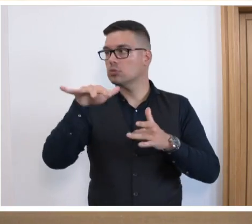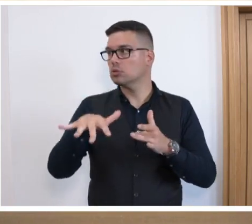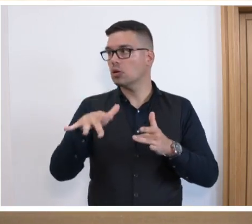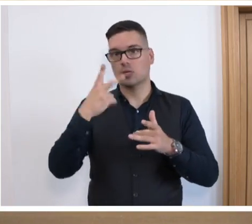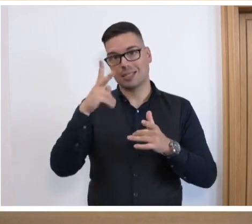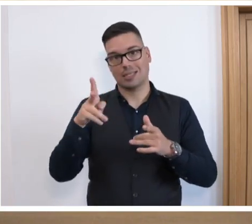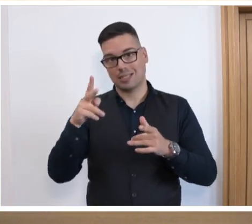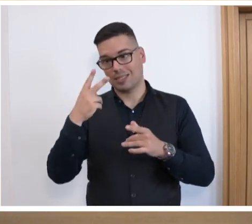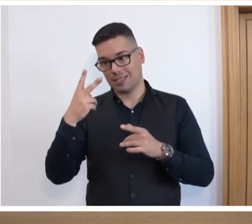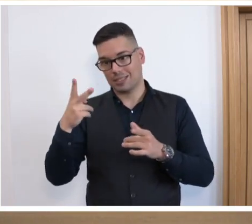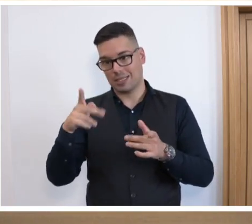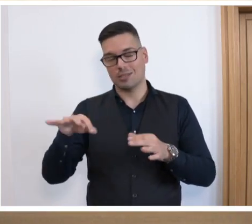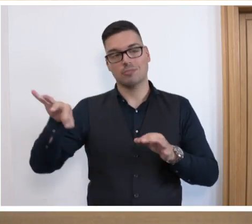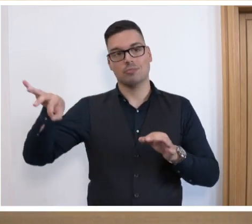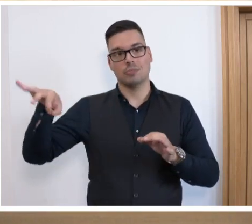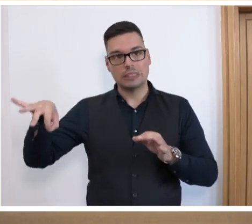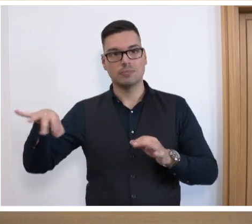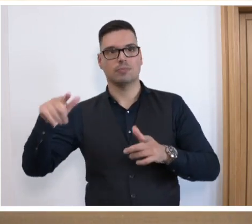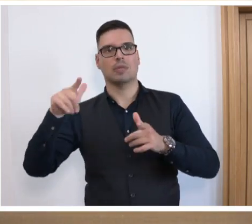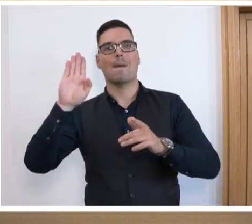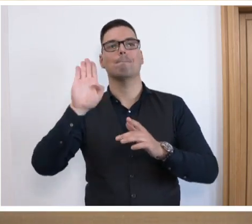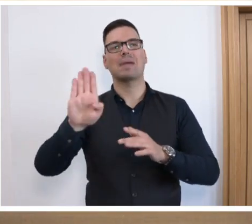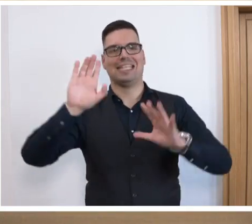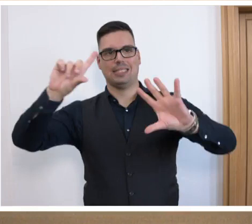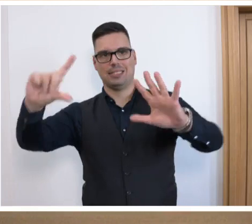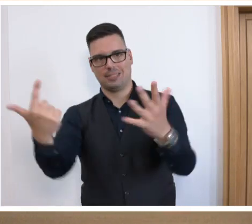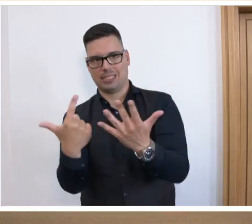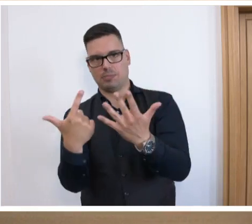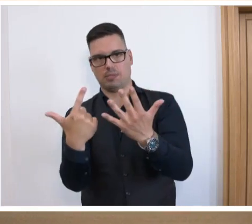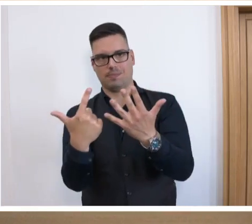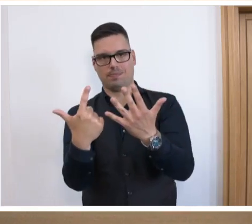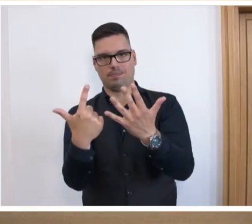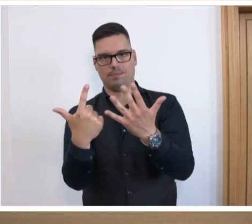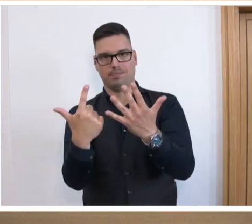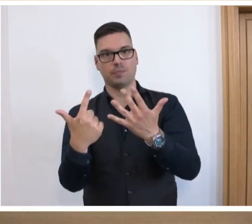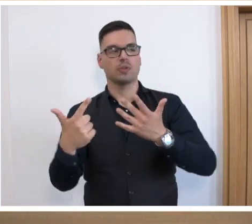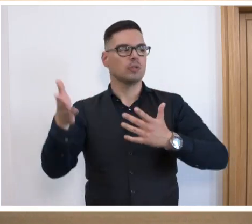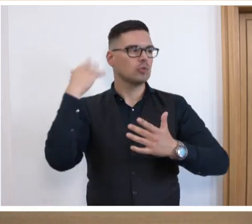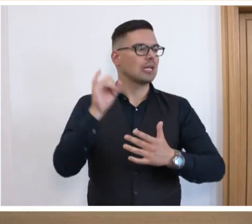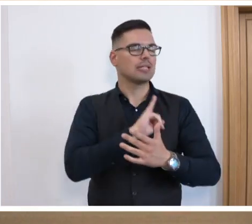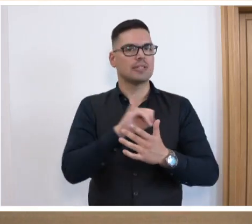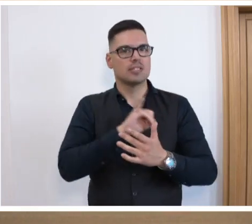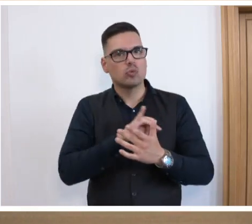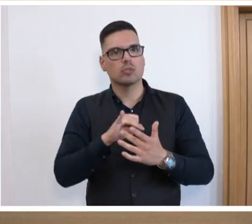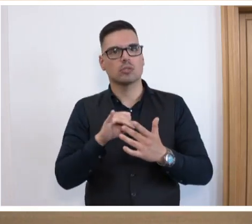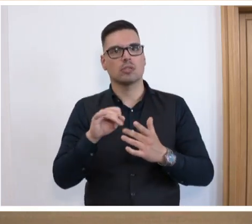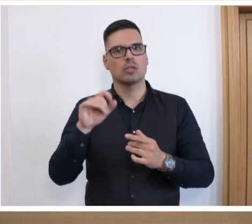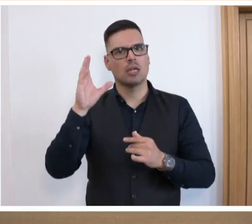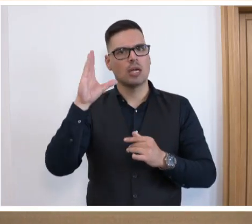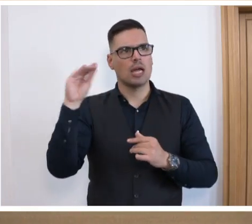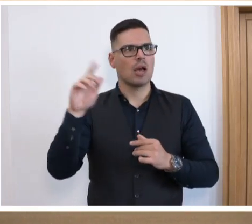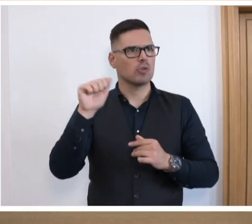Ministerpräsidentin, war, dass diese B7-Stelle von ehemals dem Innovationsbevormächtigen Ammer Alkazer